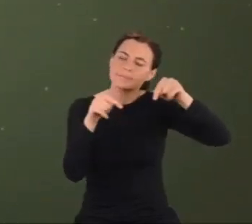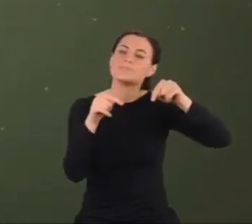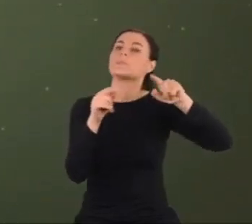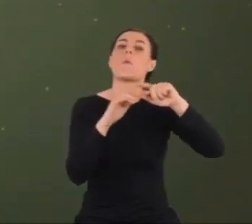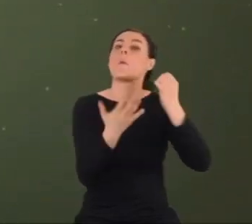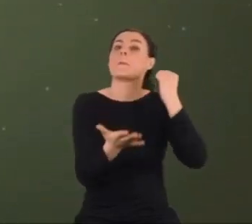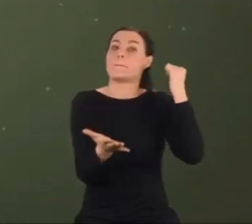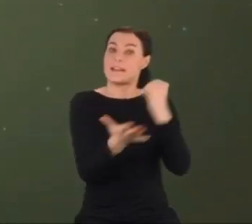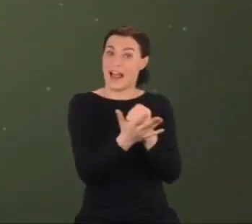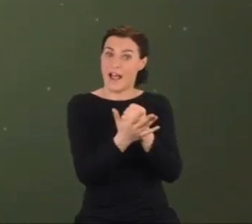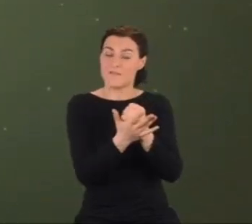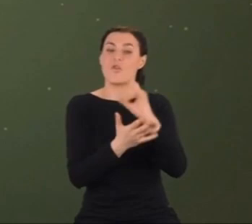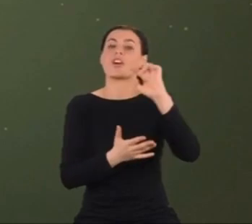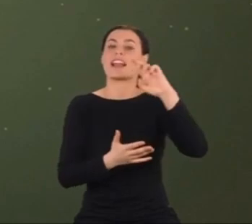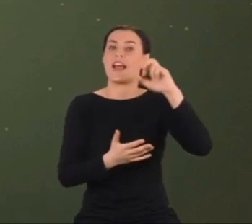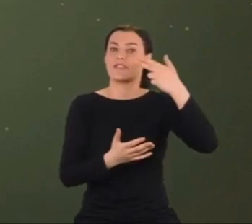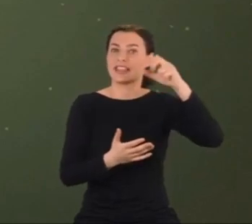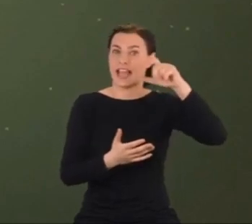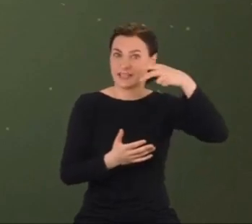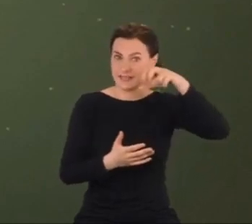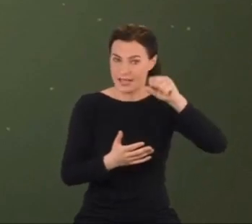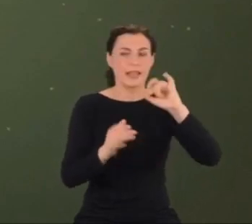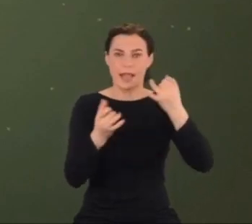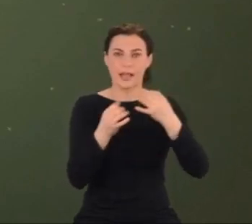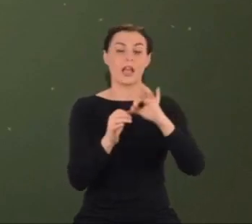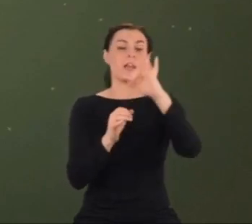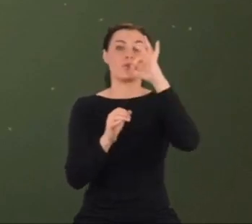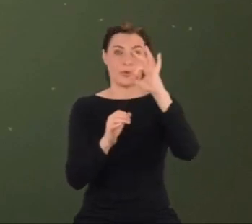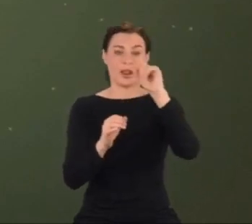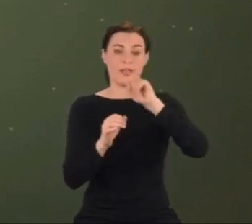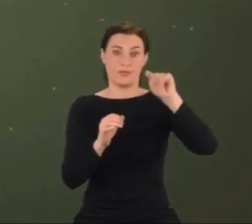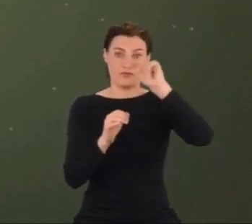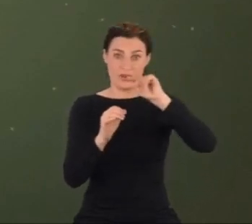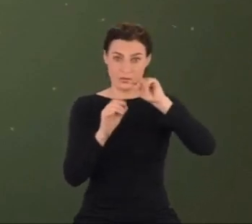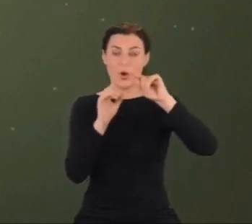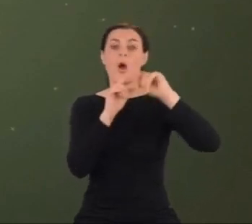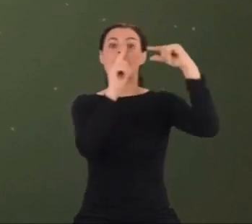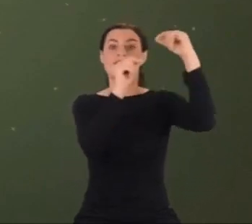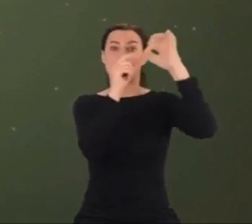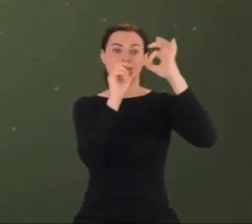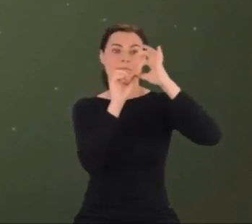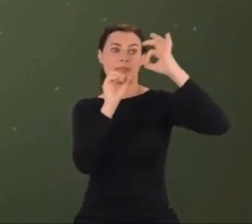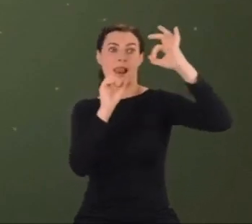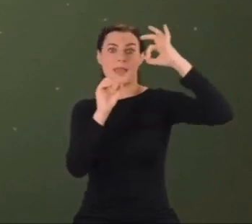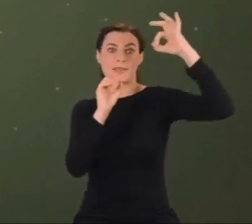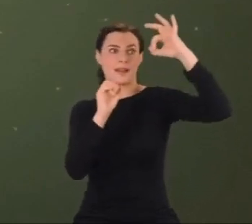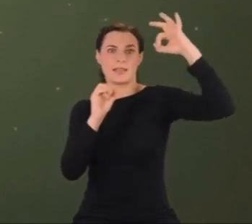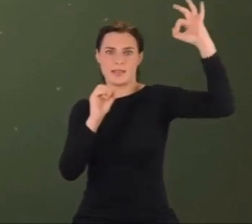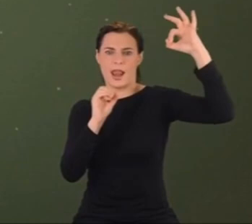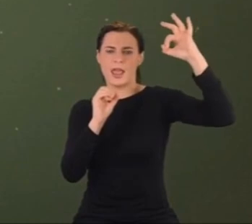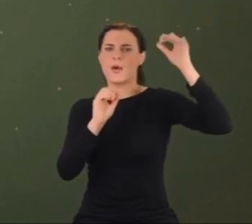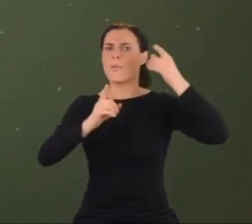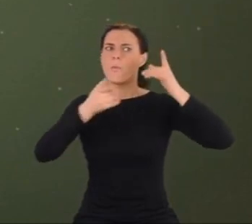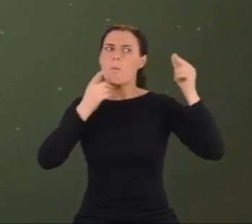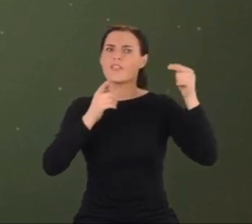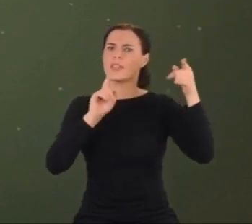Zgodnie z prawem grawitacji, im dalej od środka galaktyki znajduje się gwiazda, tym niższa powinna być jej prędkość obrotowa.